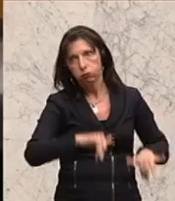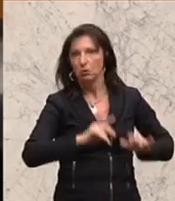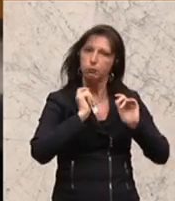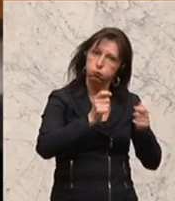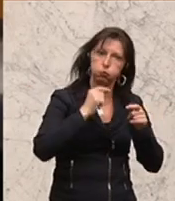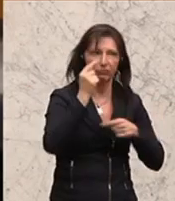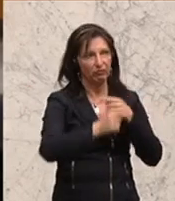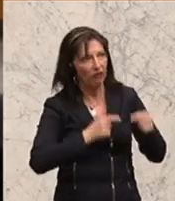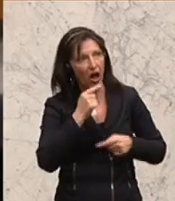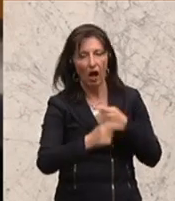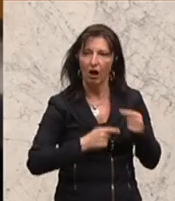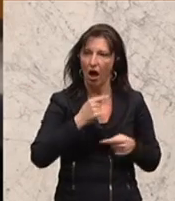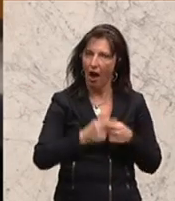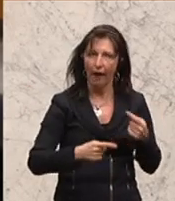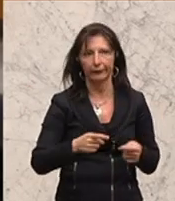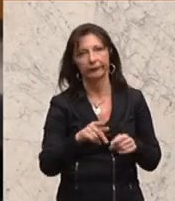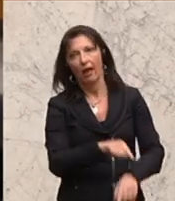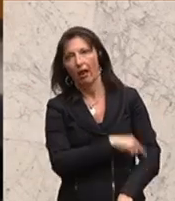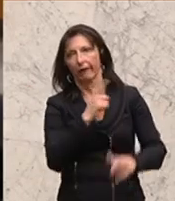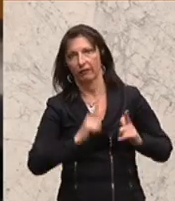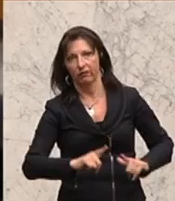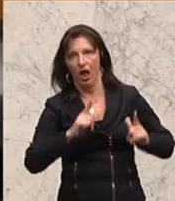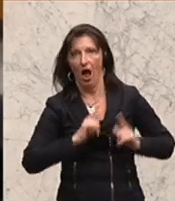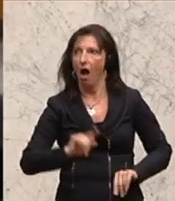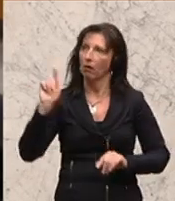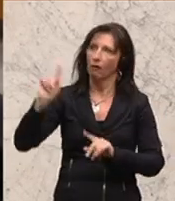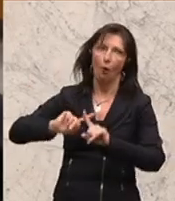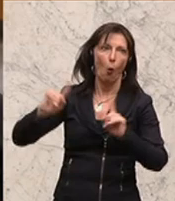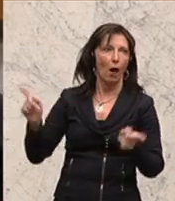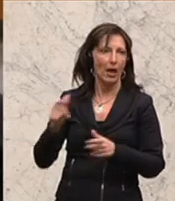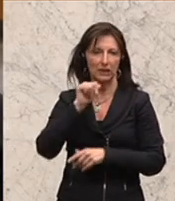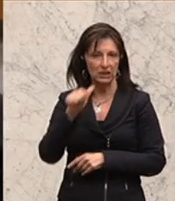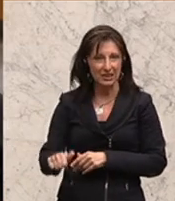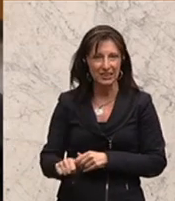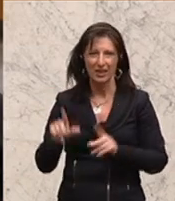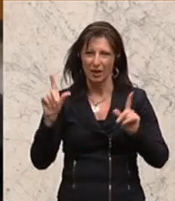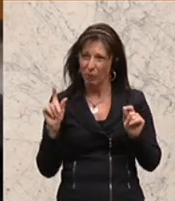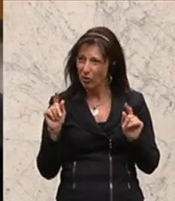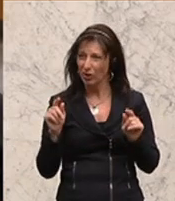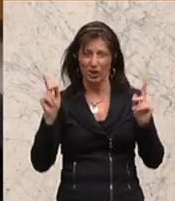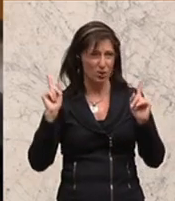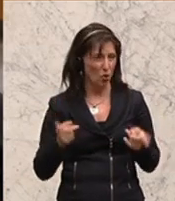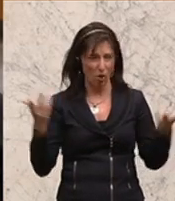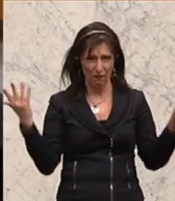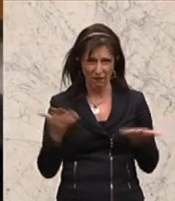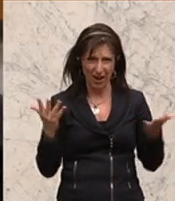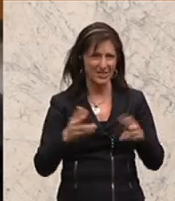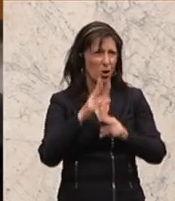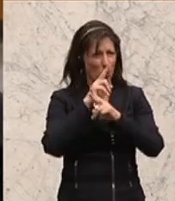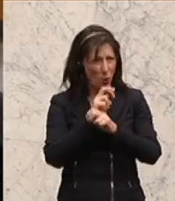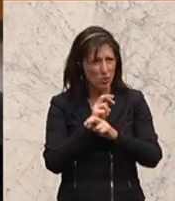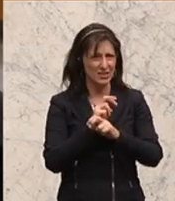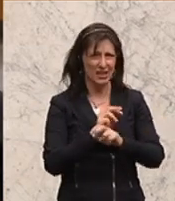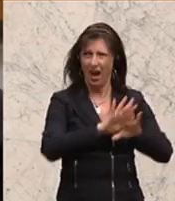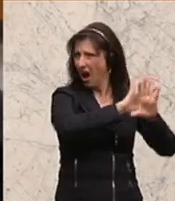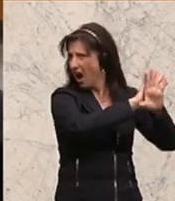ausgeliefert bin oder langen Entscheidungsdauern in den einzelnen Bundesländern. Sondern es muss vom Westen bis Osten ganz gleich gewährleistet sein,